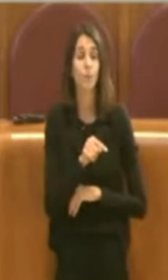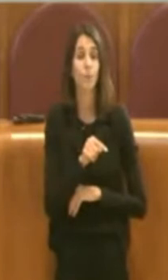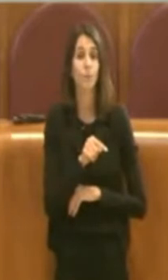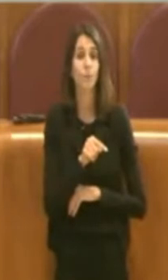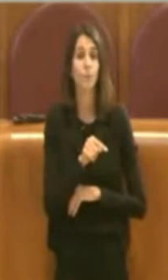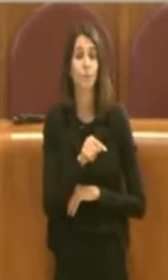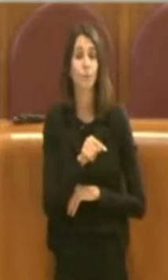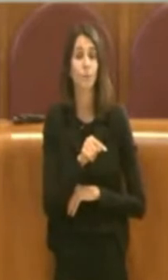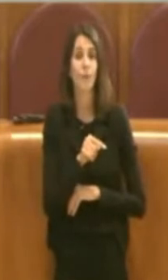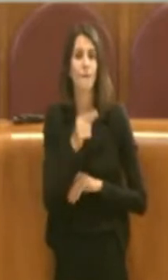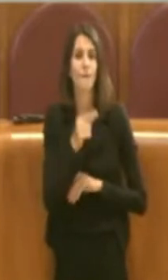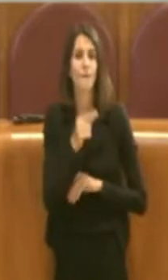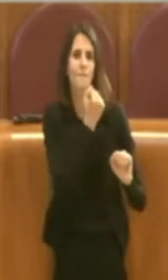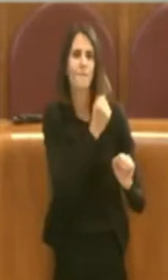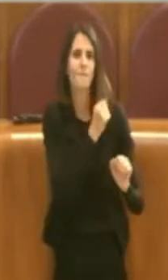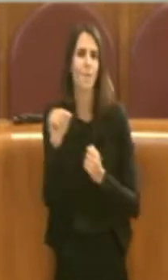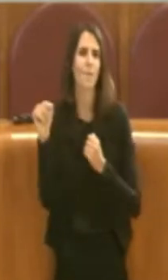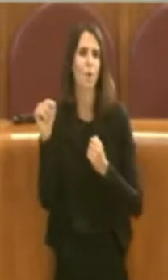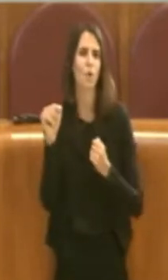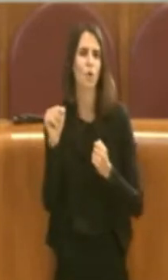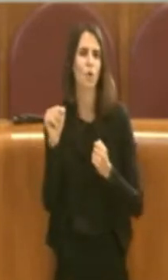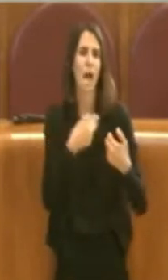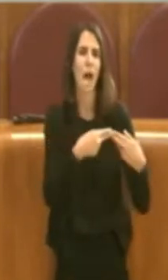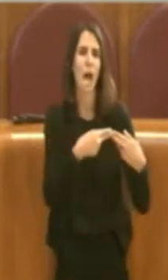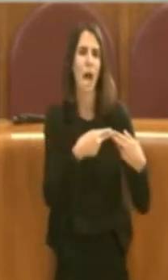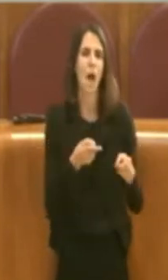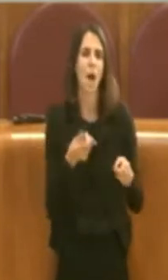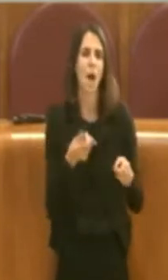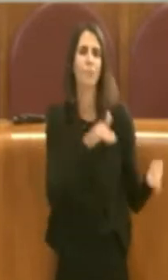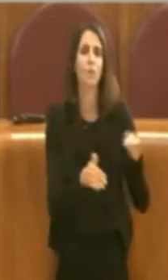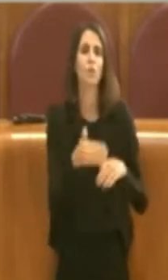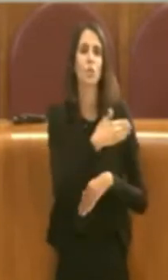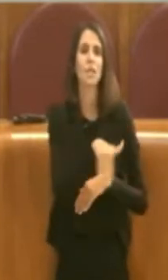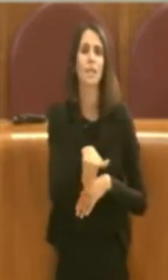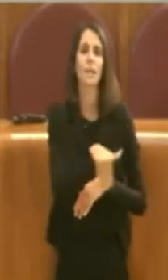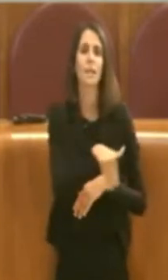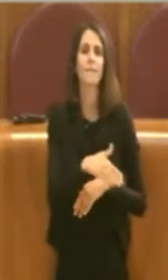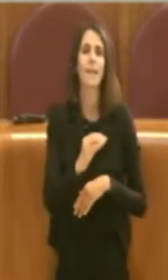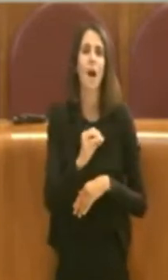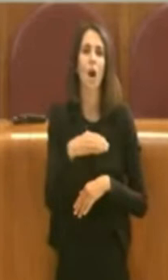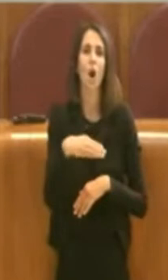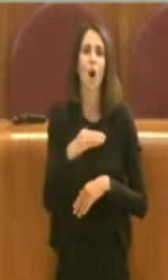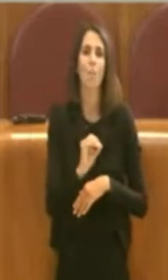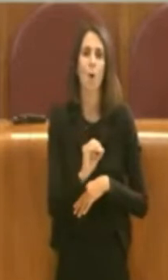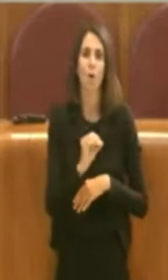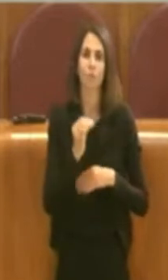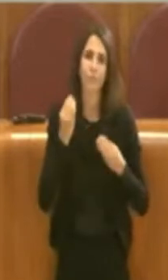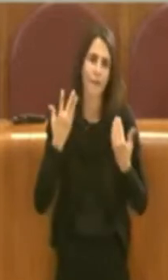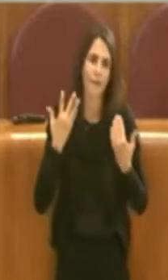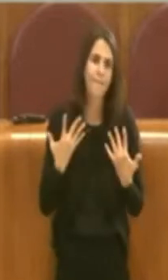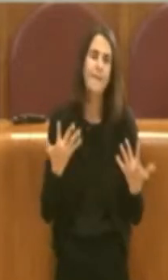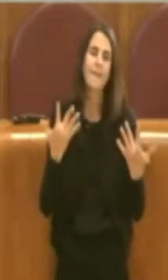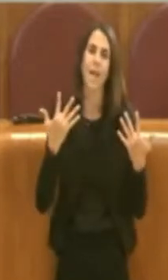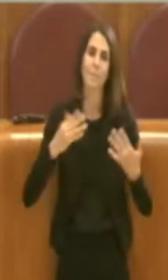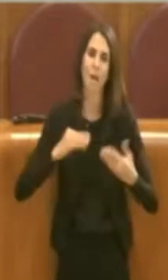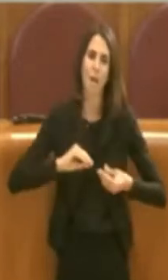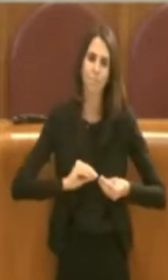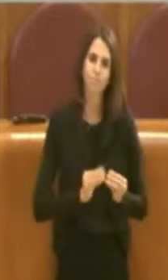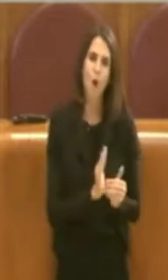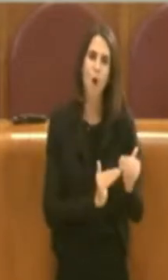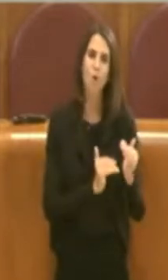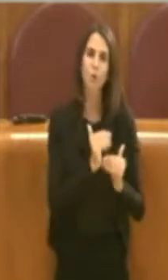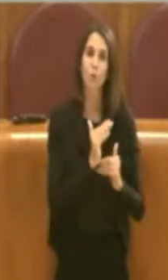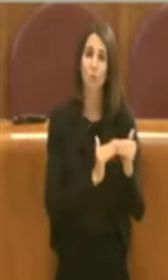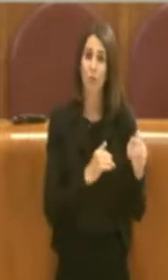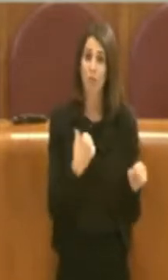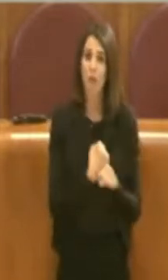celeberrima piscina di Via Como che finalmente è in costruzione, i lavori